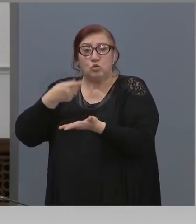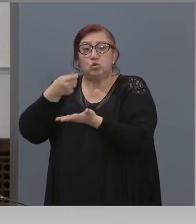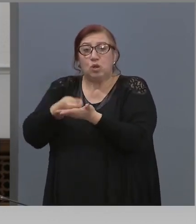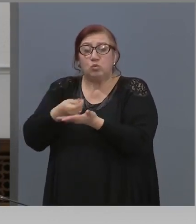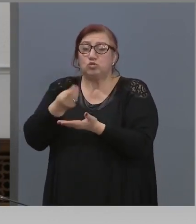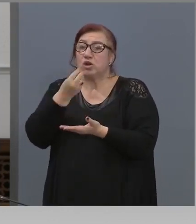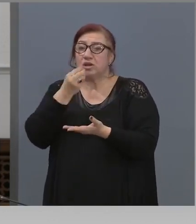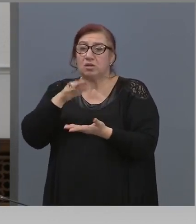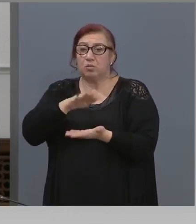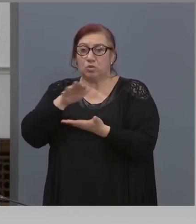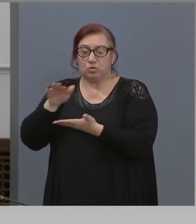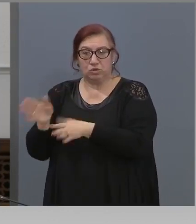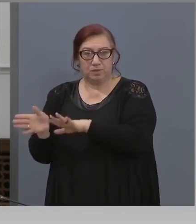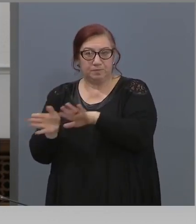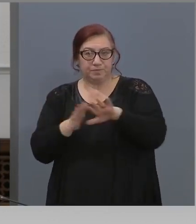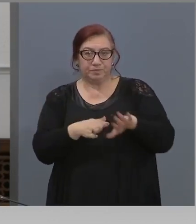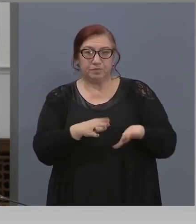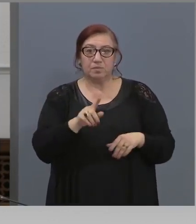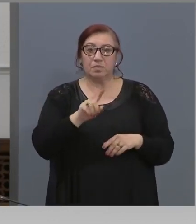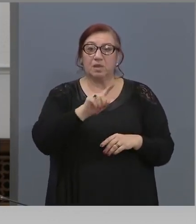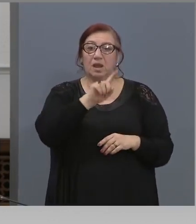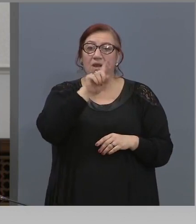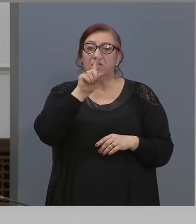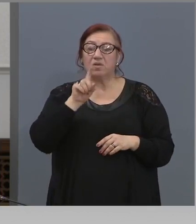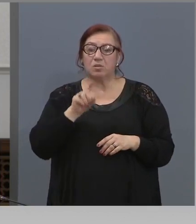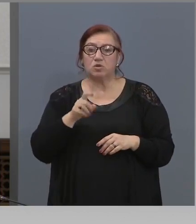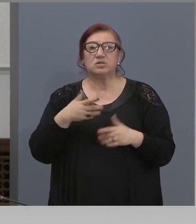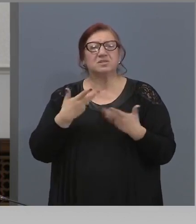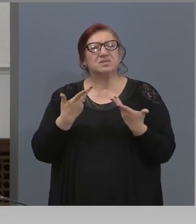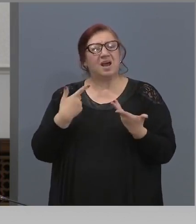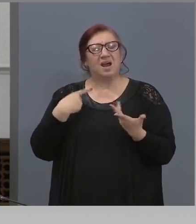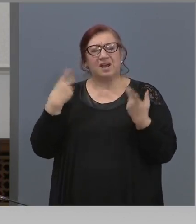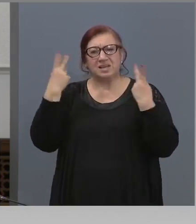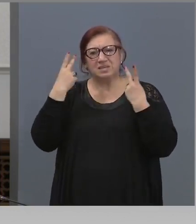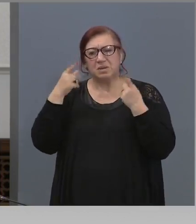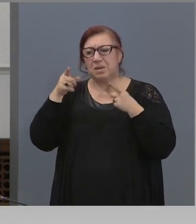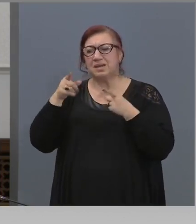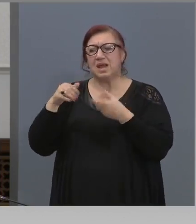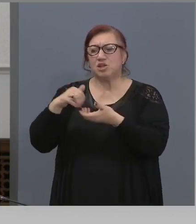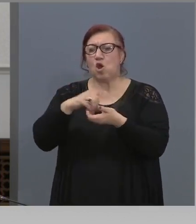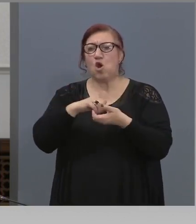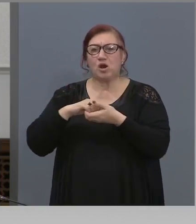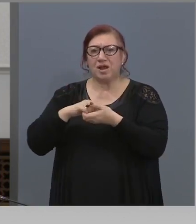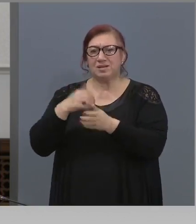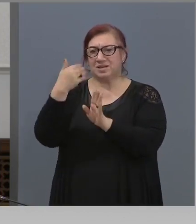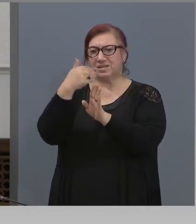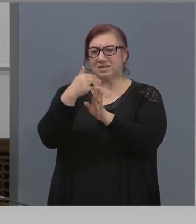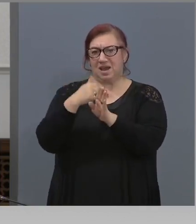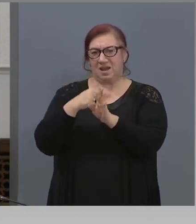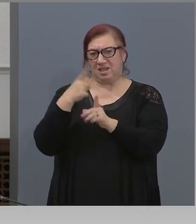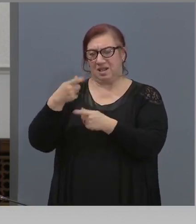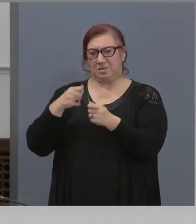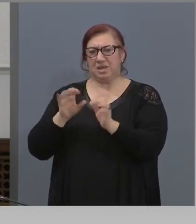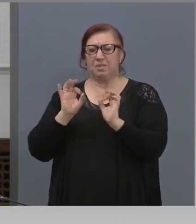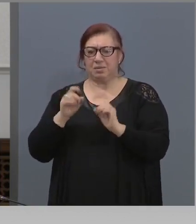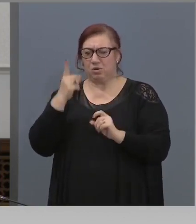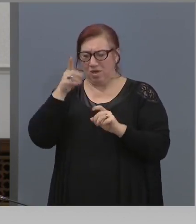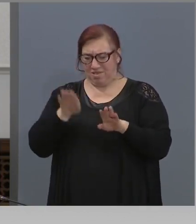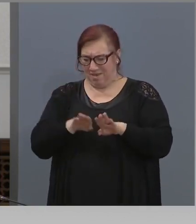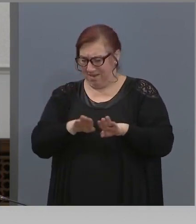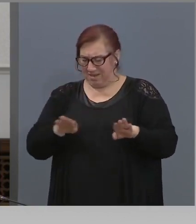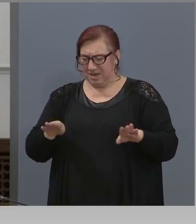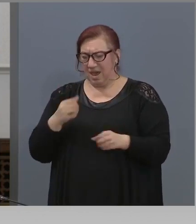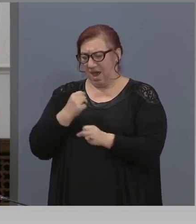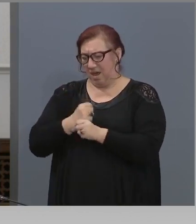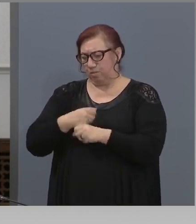Въпросът България ОНЕР. Как да бъде съзарена точно тази организация на пазари, да предвидите, че обикновено на една сергия работят между един и двама души?